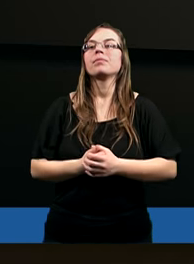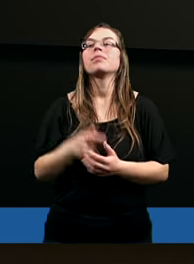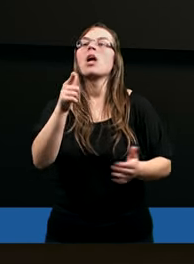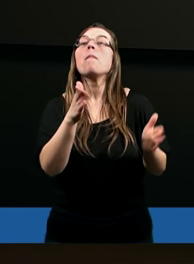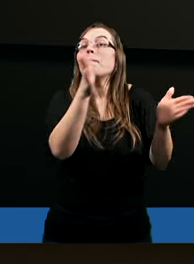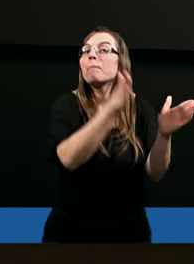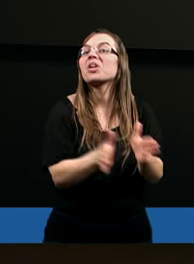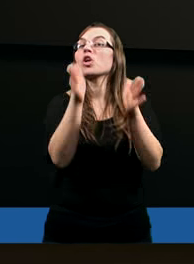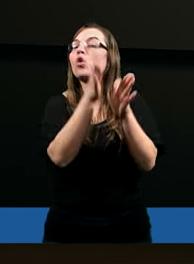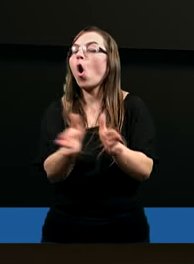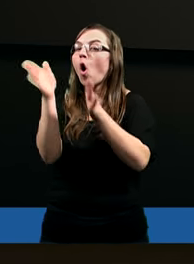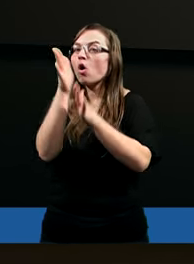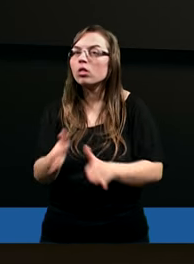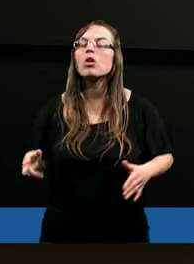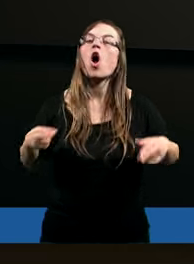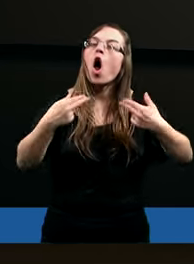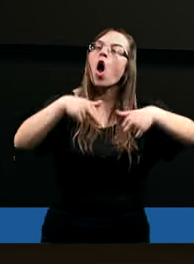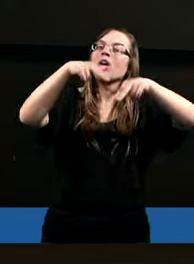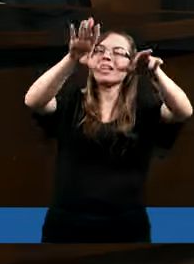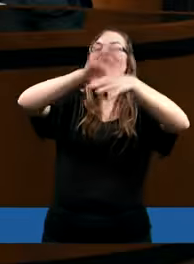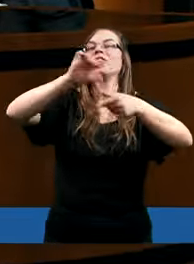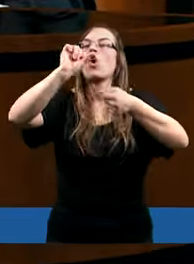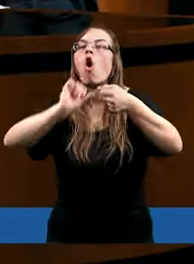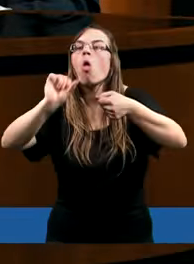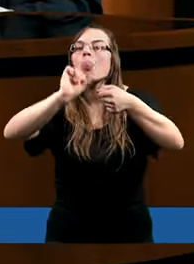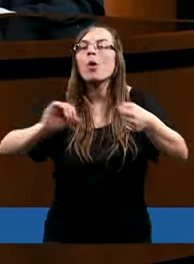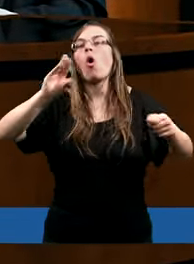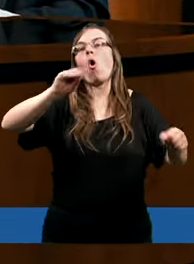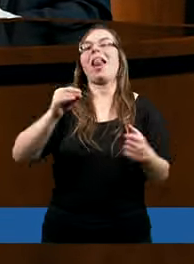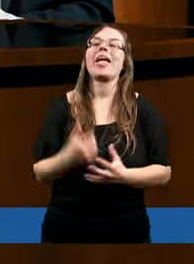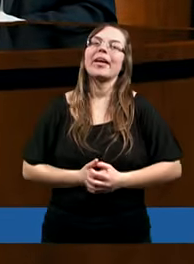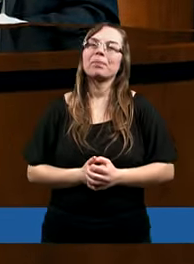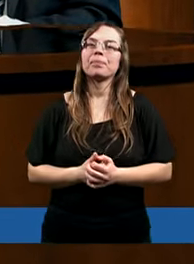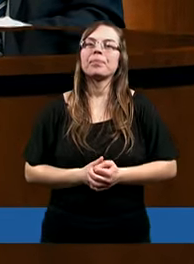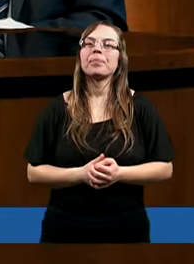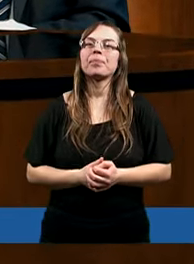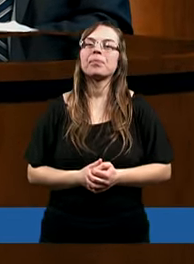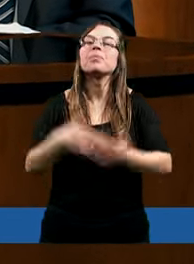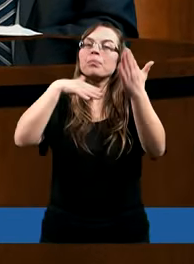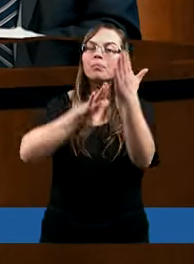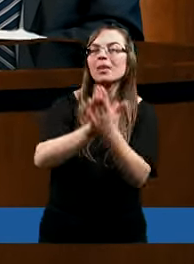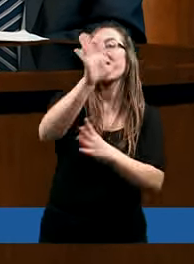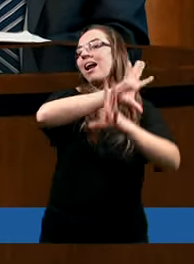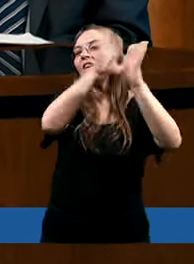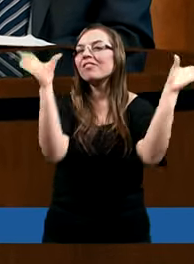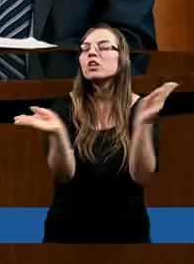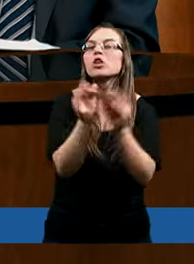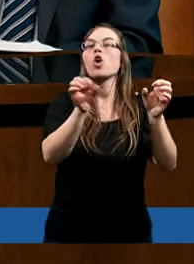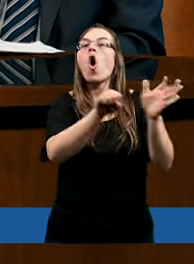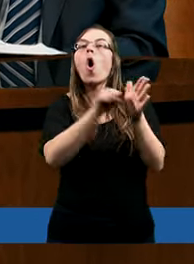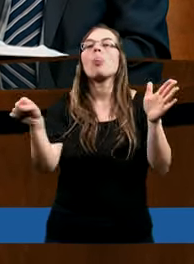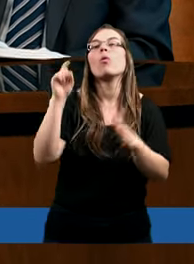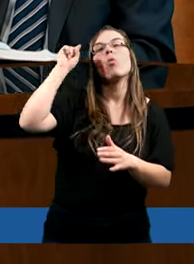przygotujcie. Poddajcie w kontrolę. Poddajcie w kontrolę. Zaczyna się wszystko od